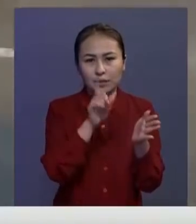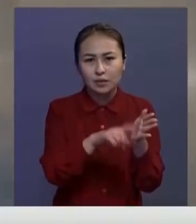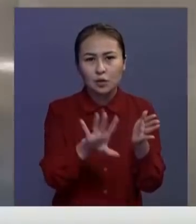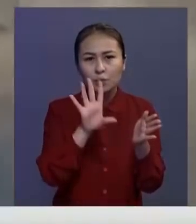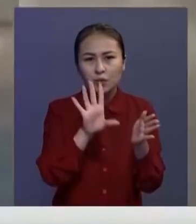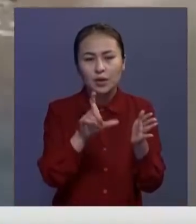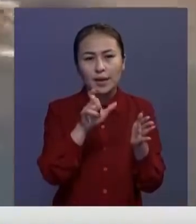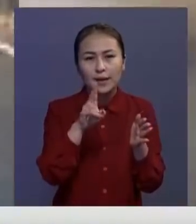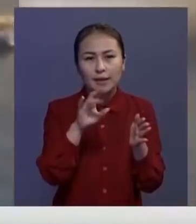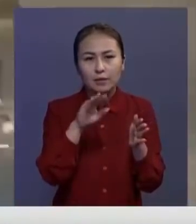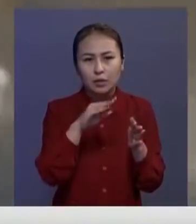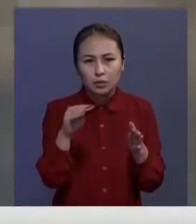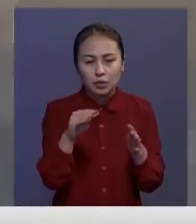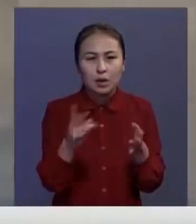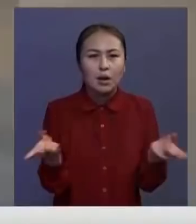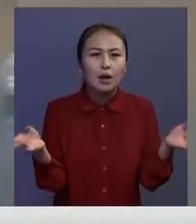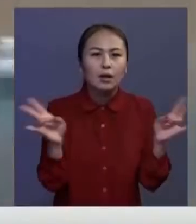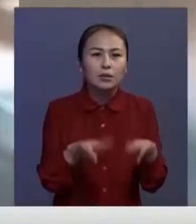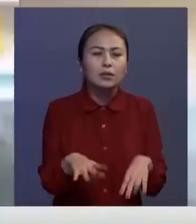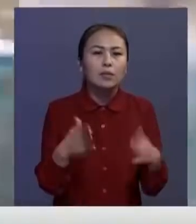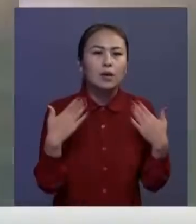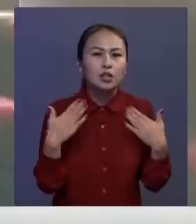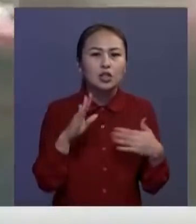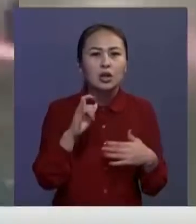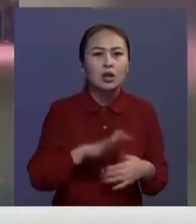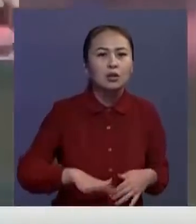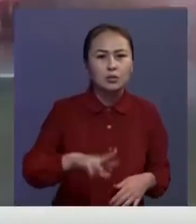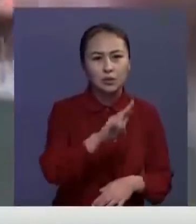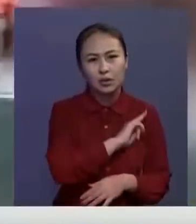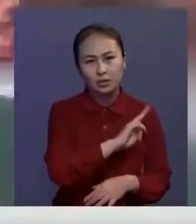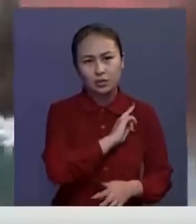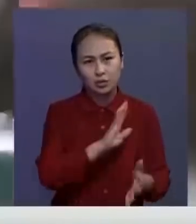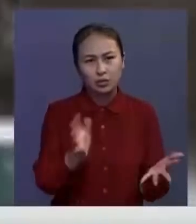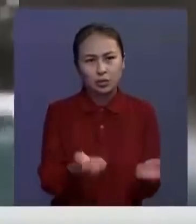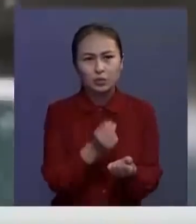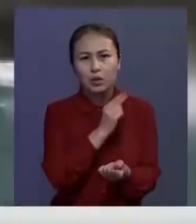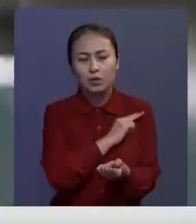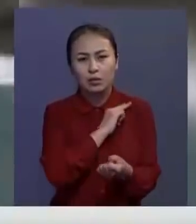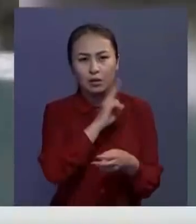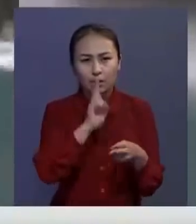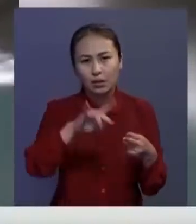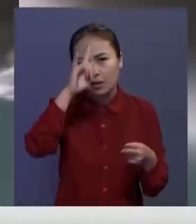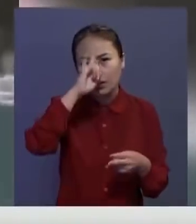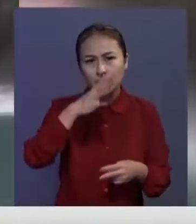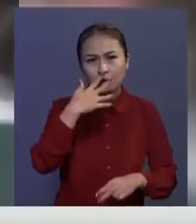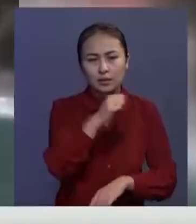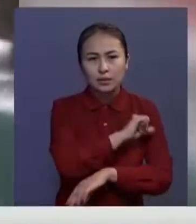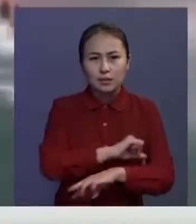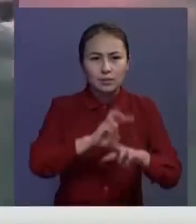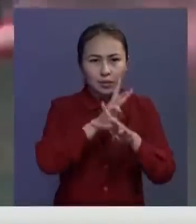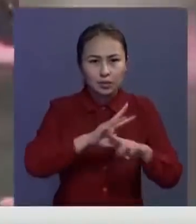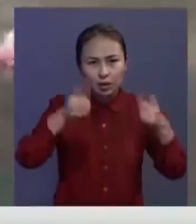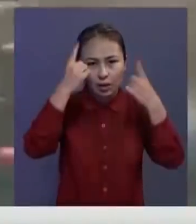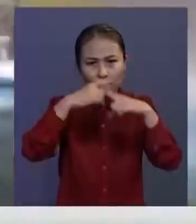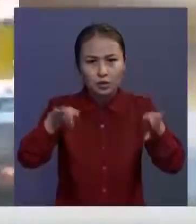28 кісінің бесеуі екипаж мүшелері қалғаны демалушылар. Жағалау қызметінің айтуынша құтқару жұмыстар аяқталған Қазақстан сұрт